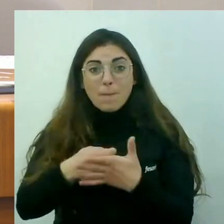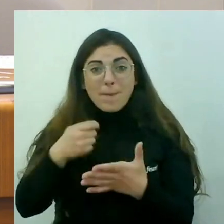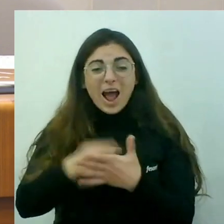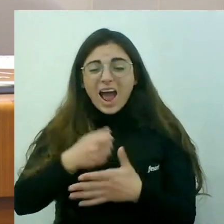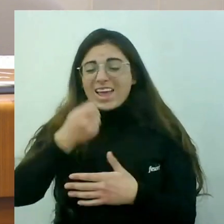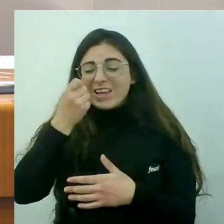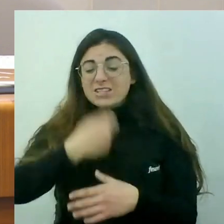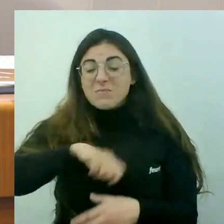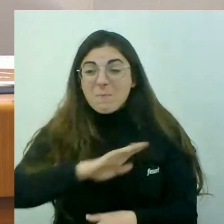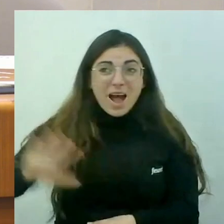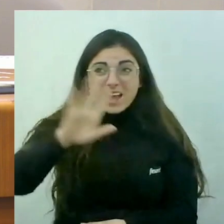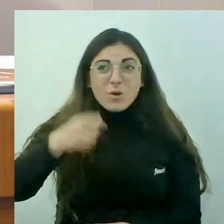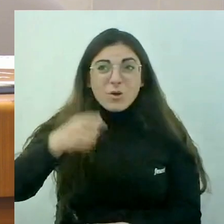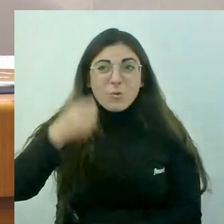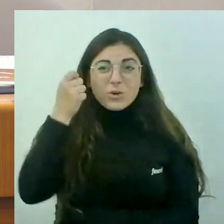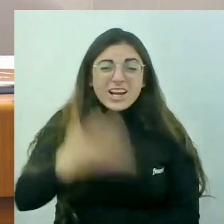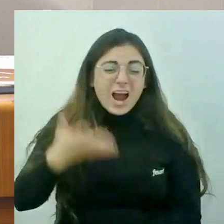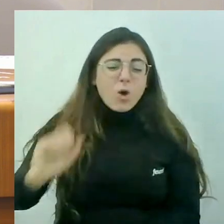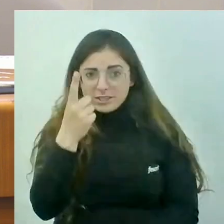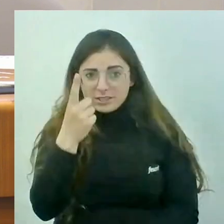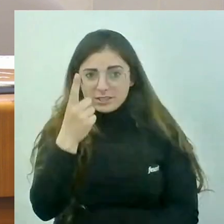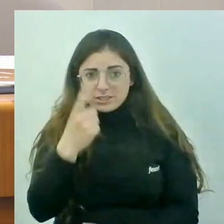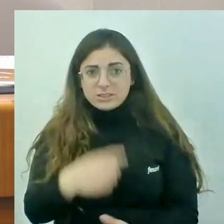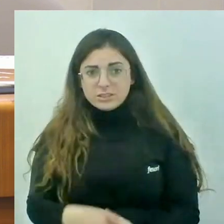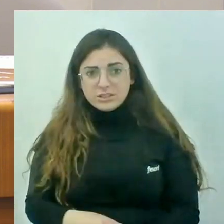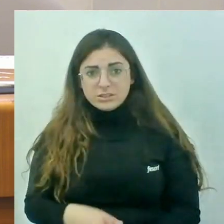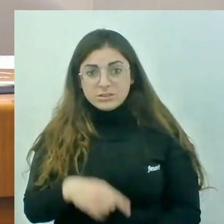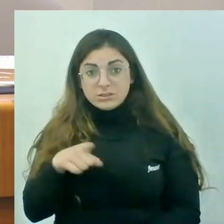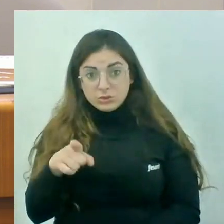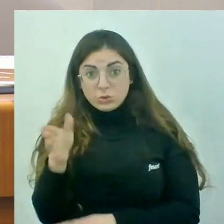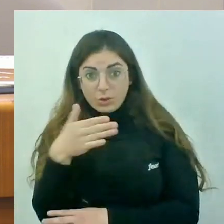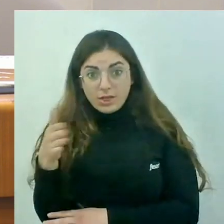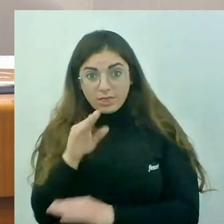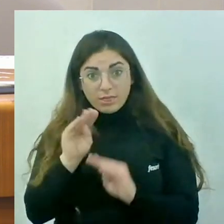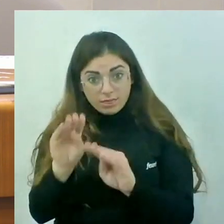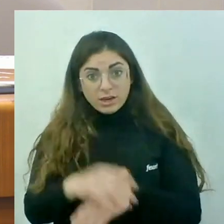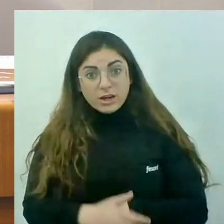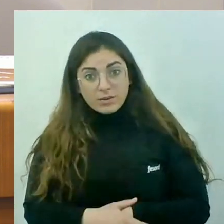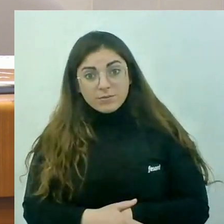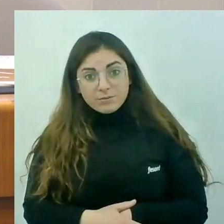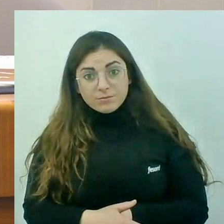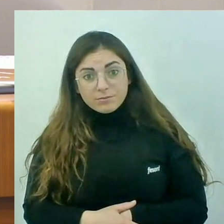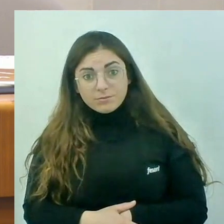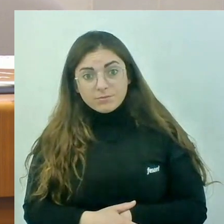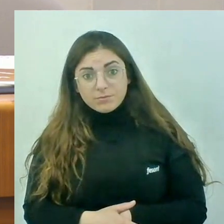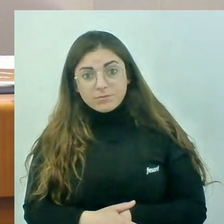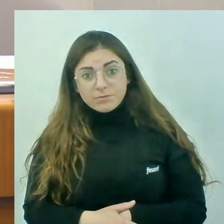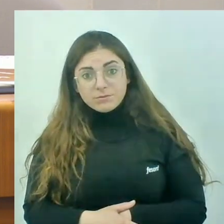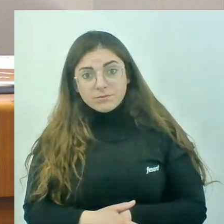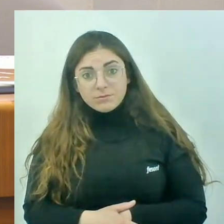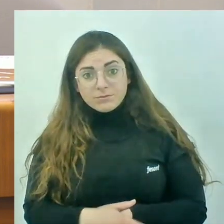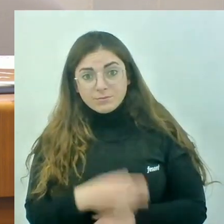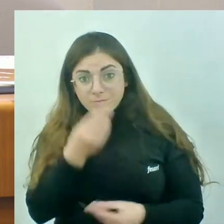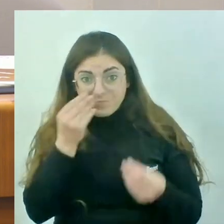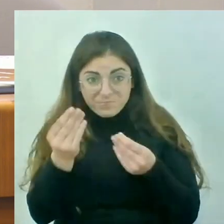De tota Espanya. Aquesta és la seva bandera, senyor Mazón. La bandera dels saplanistes. El pufo del senyor Zaplana pel qual li